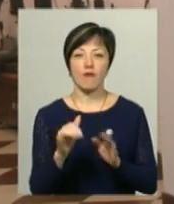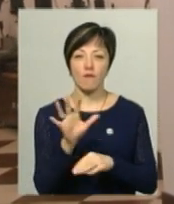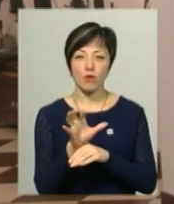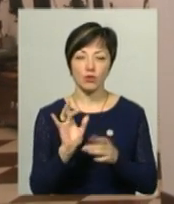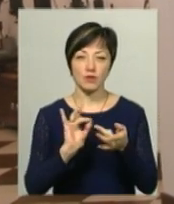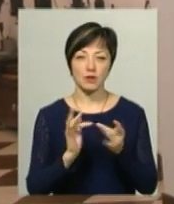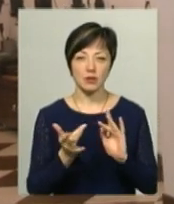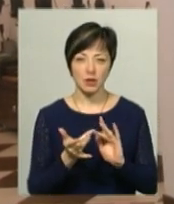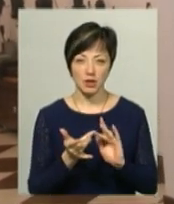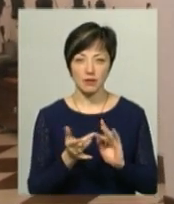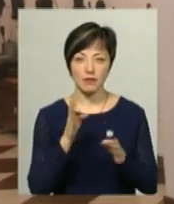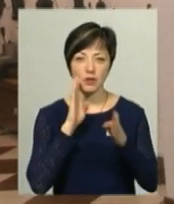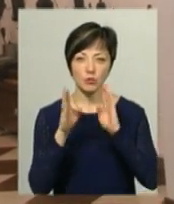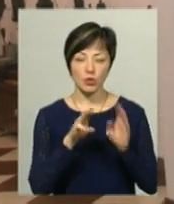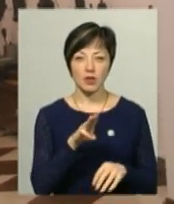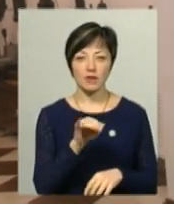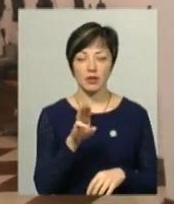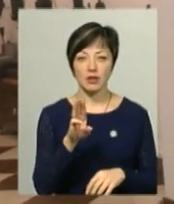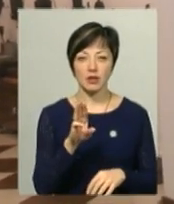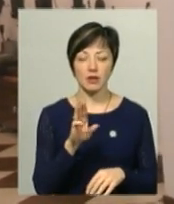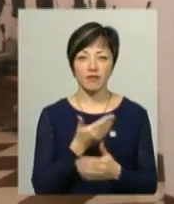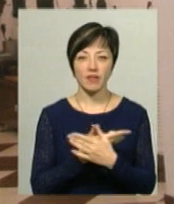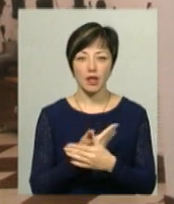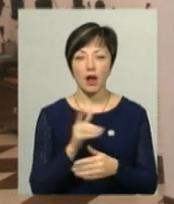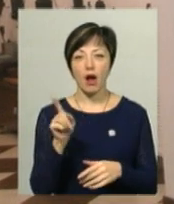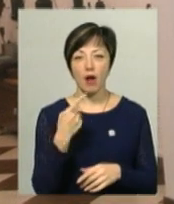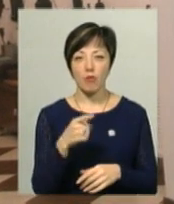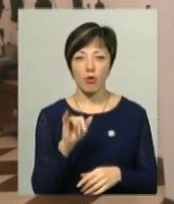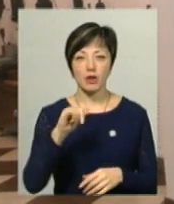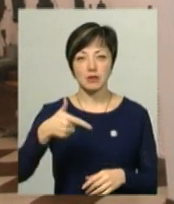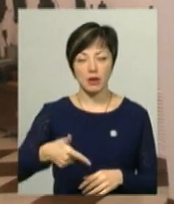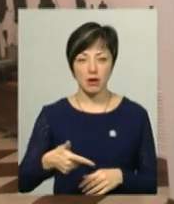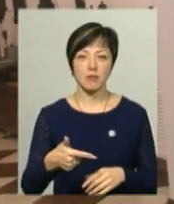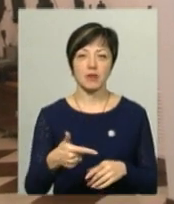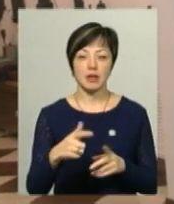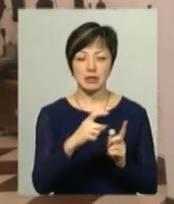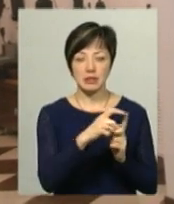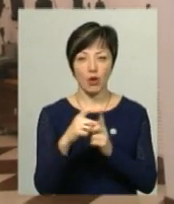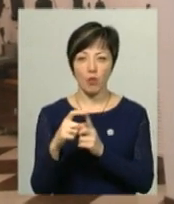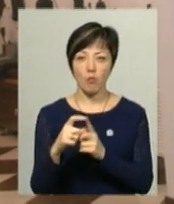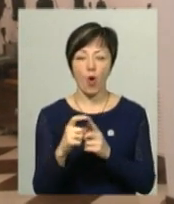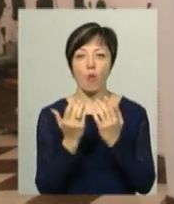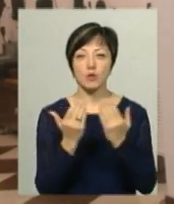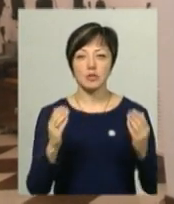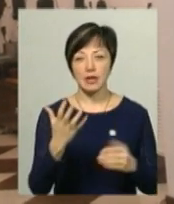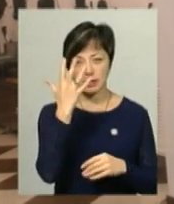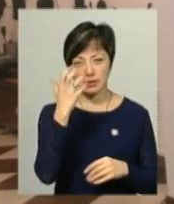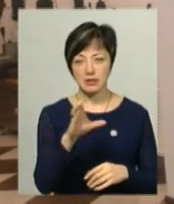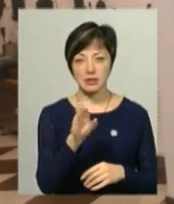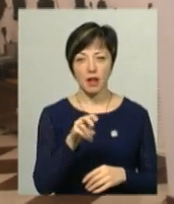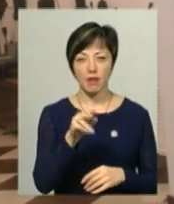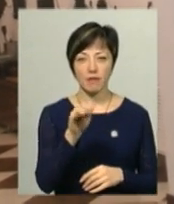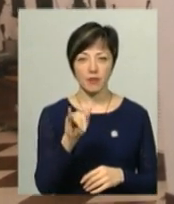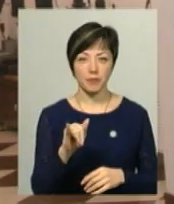у соціальні мережі – Facebook, Twitter або Instagram з тегом «Музей селфі», а також тегом музею, де було